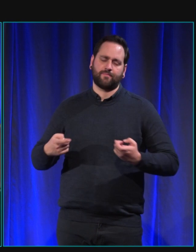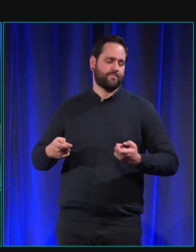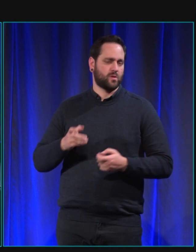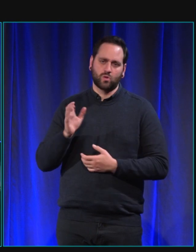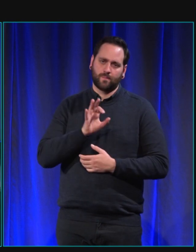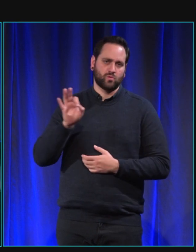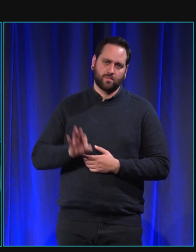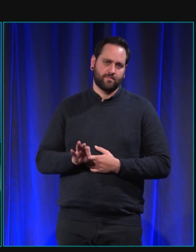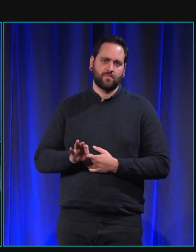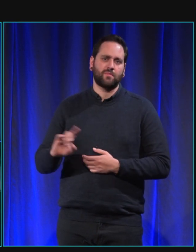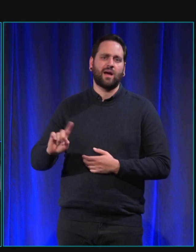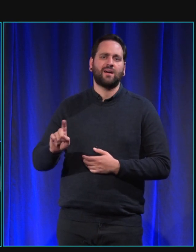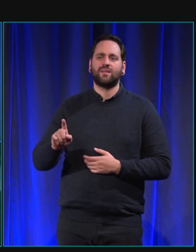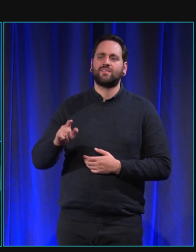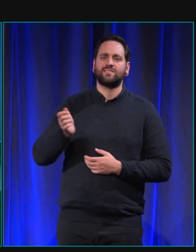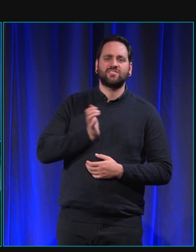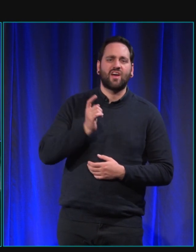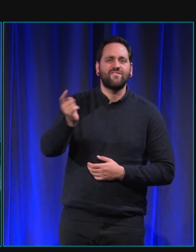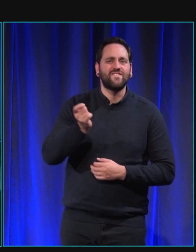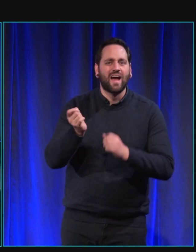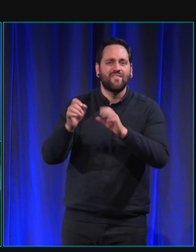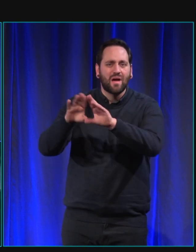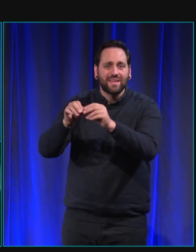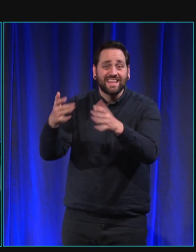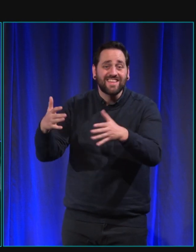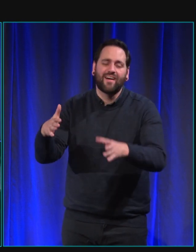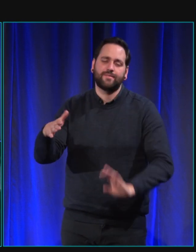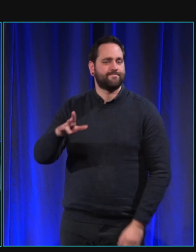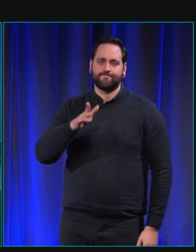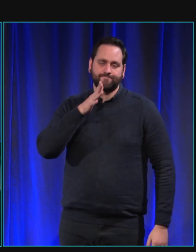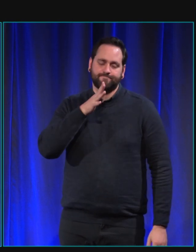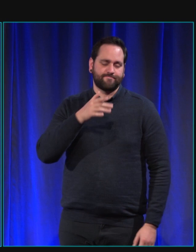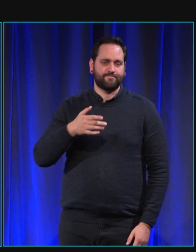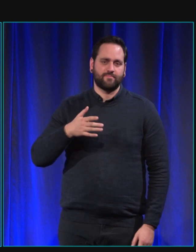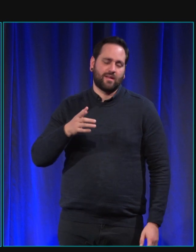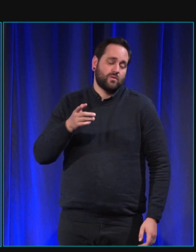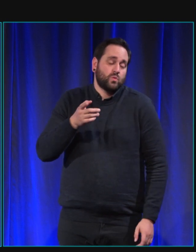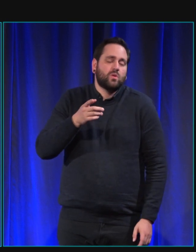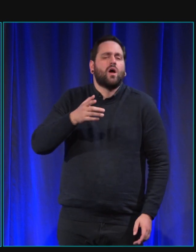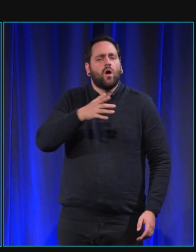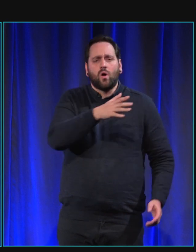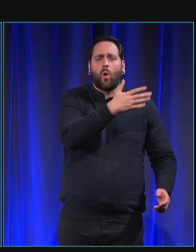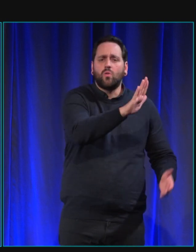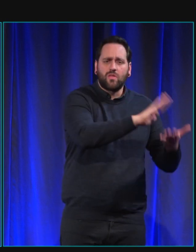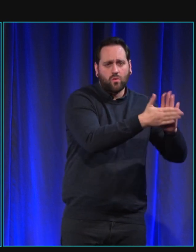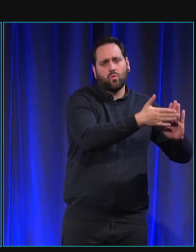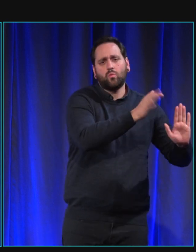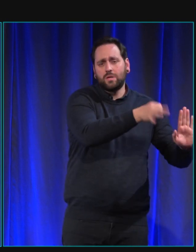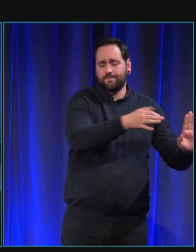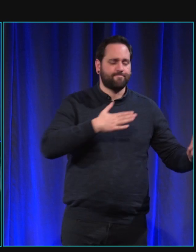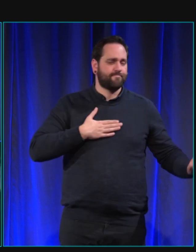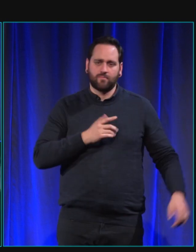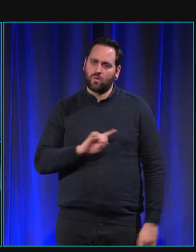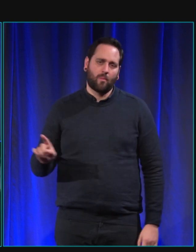de famille il y a d'autres associations je sais qu'ils font mais Andichien elle ne le fait pas très bien nous c'est pareil c'est des chiens en plus